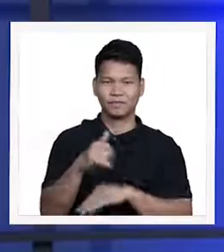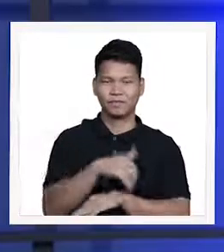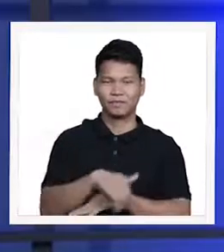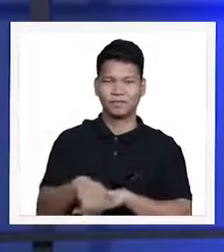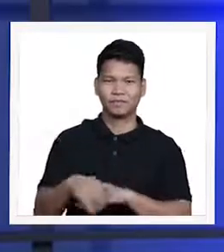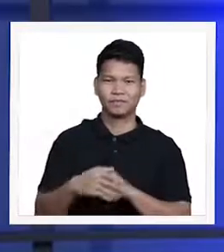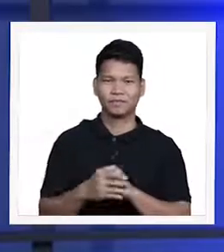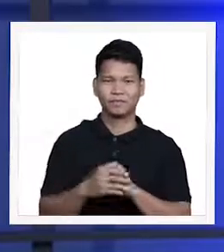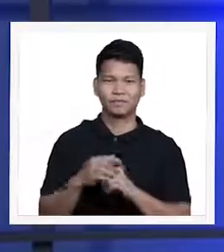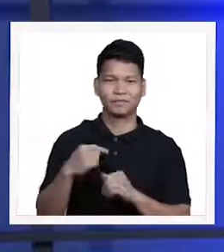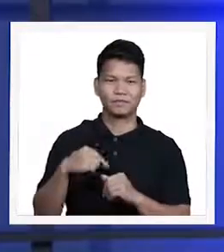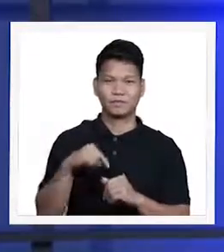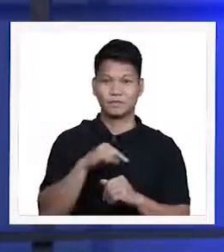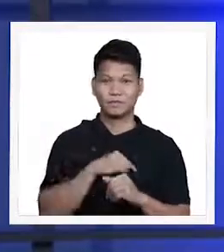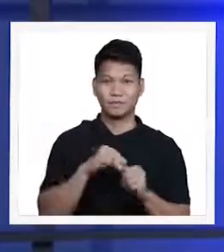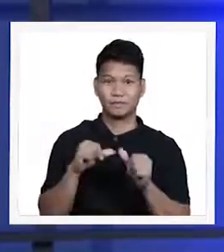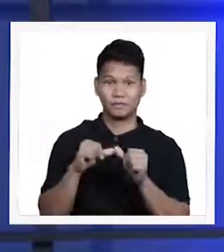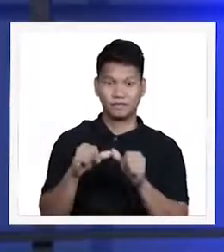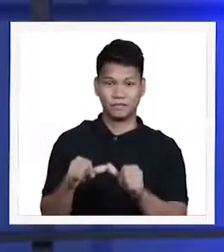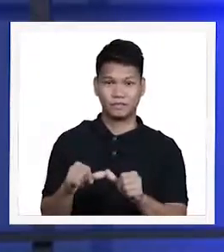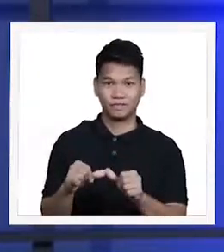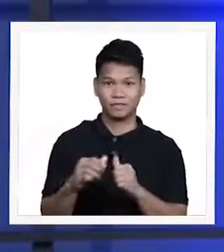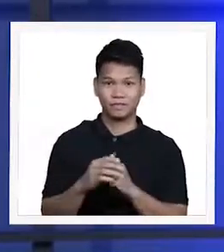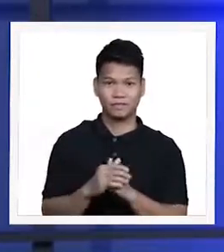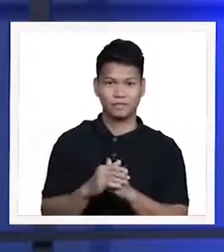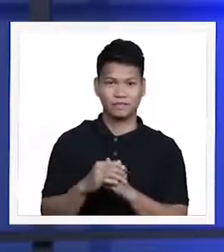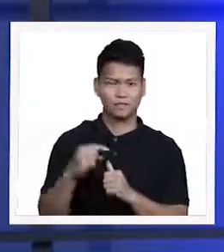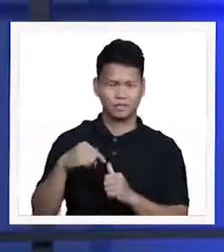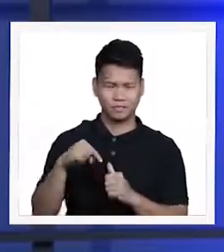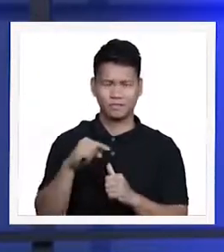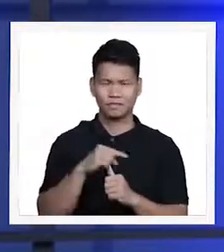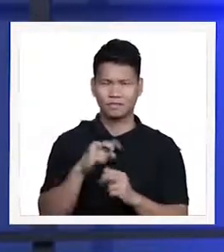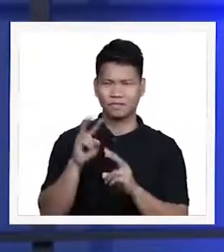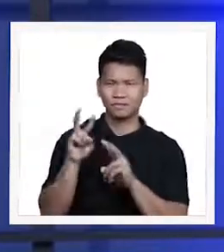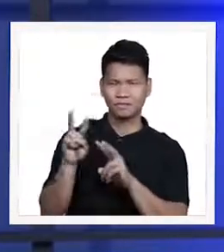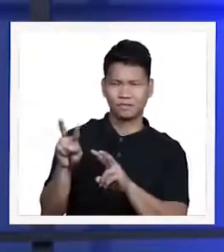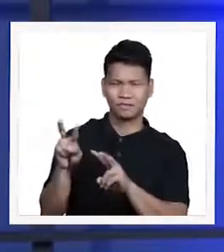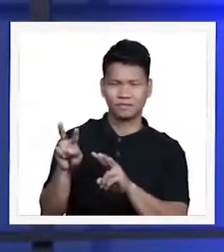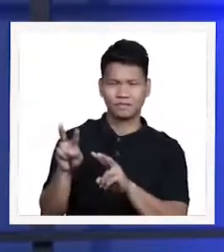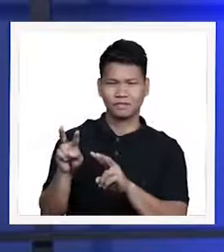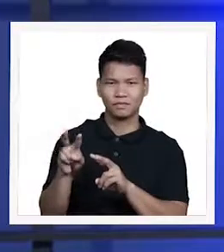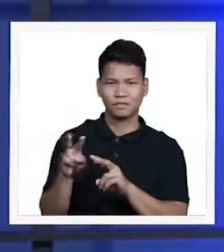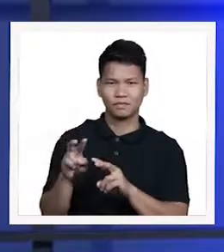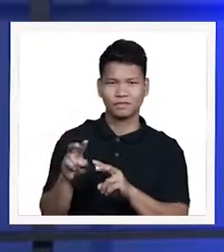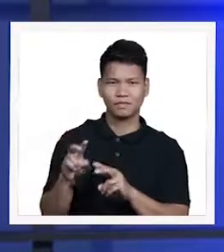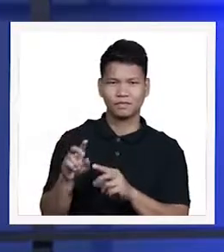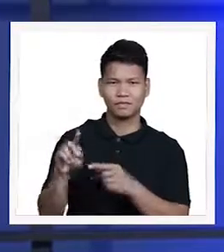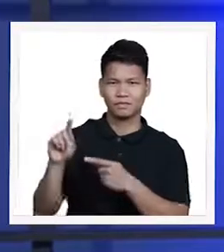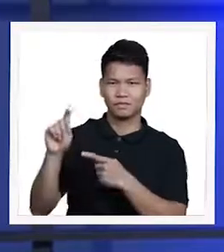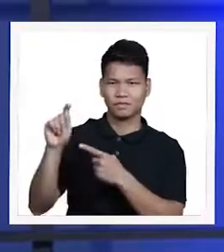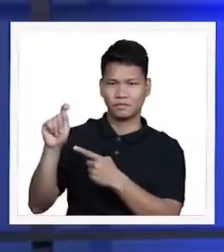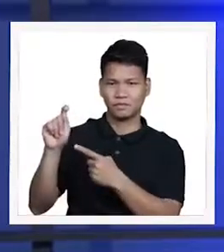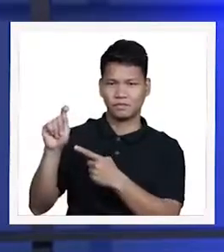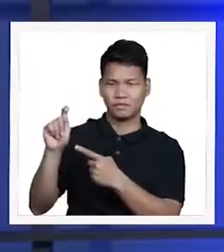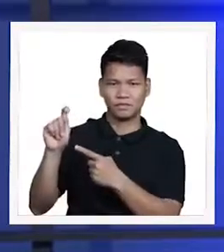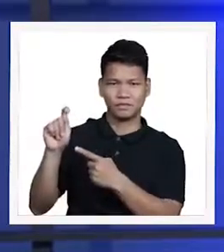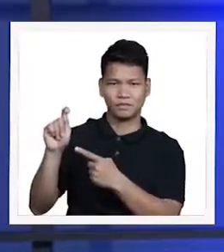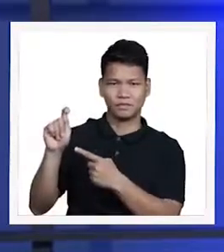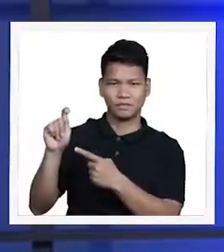gabi. Sa ating pagpapatuloy, let us look at the letter T